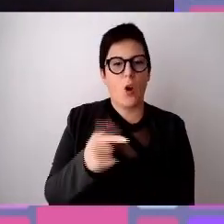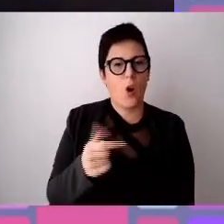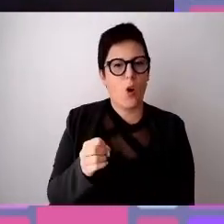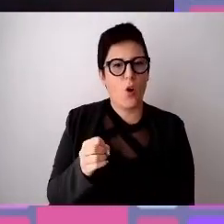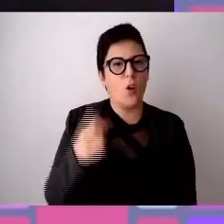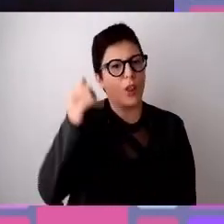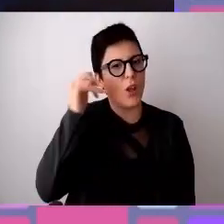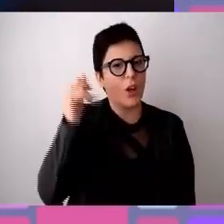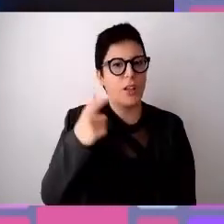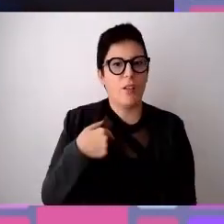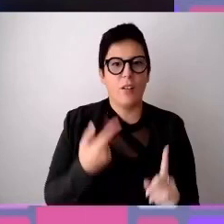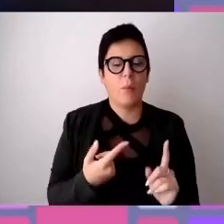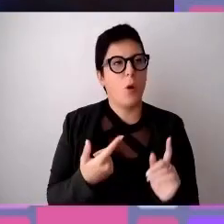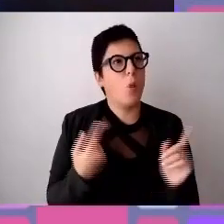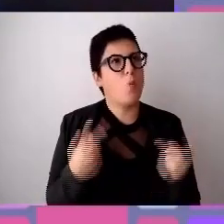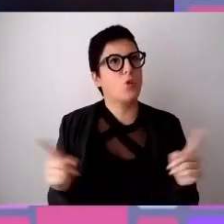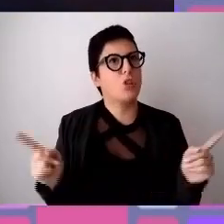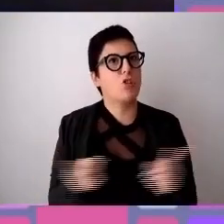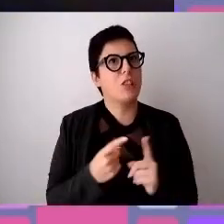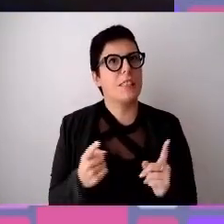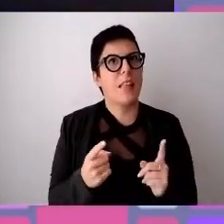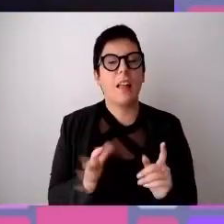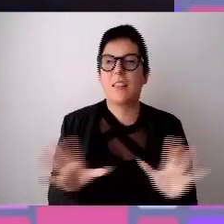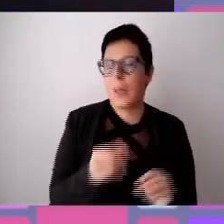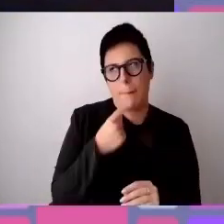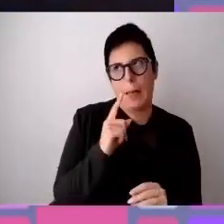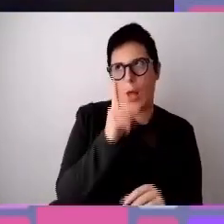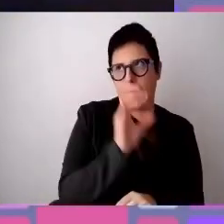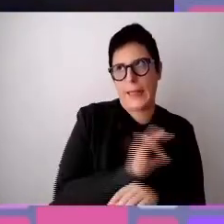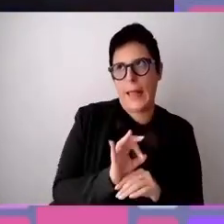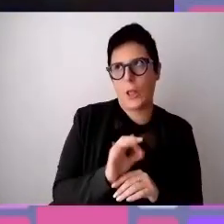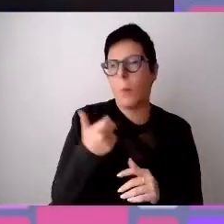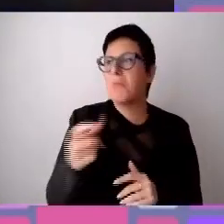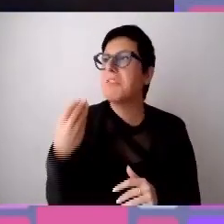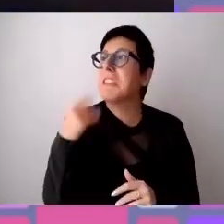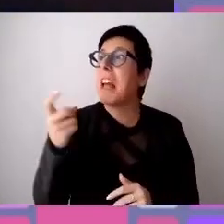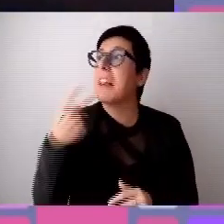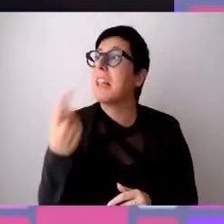il musicista, mi chiedono ma che lavoro fai? E allora dico faccio l'architetto.